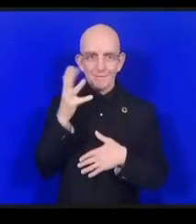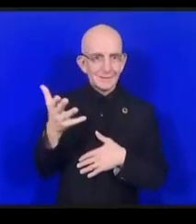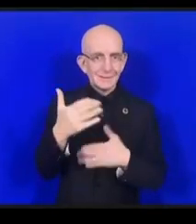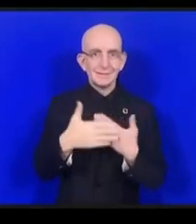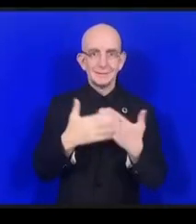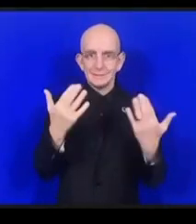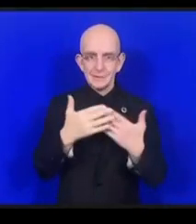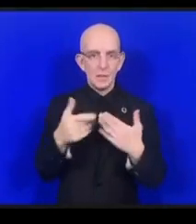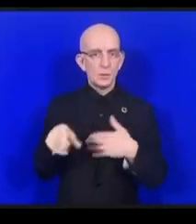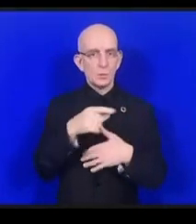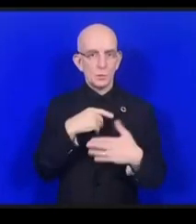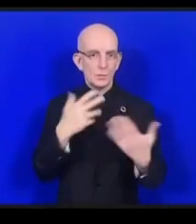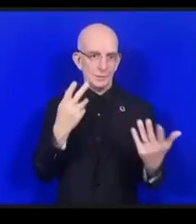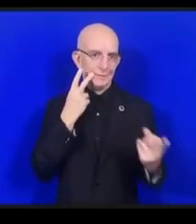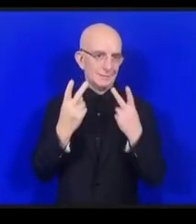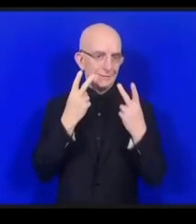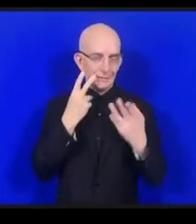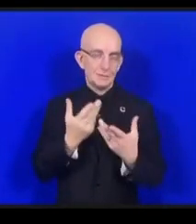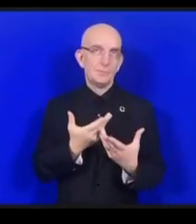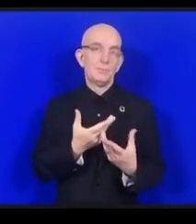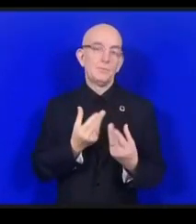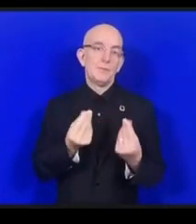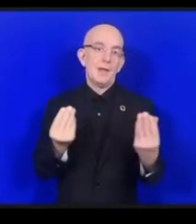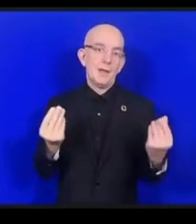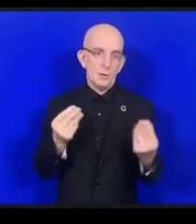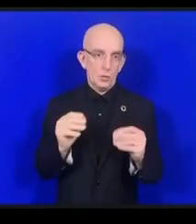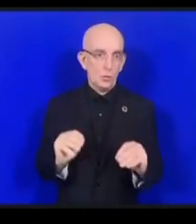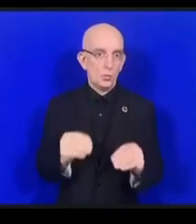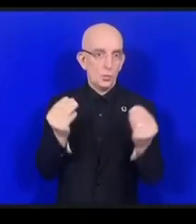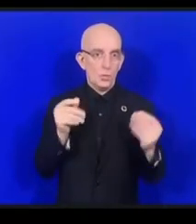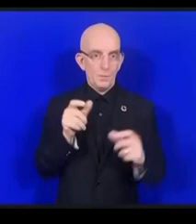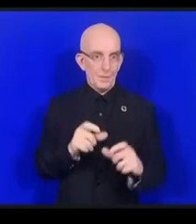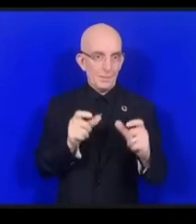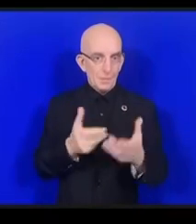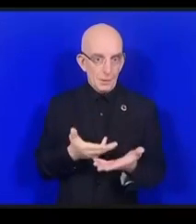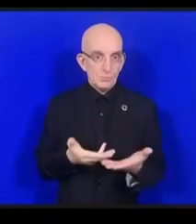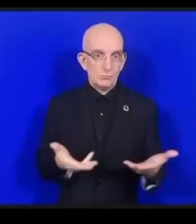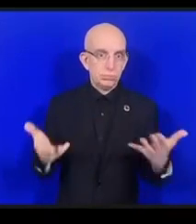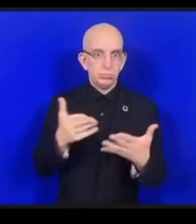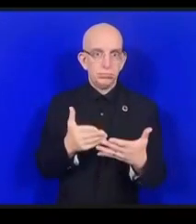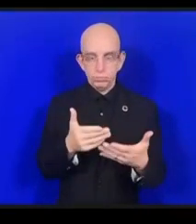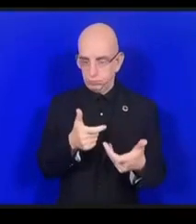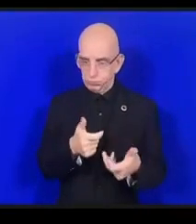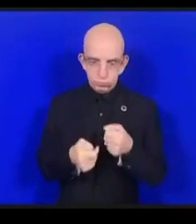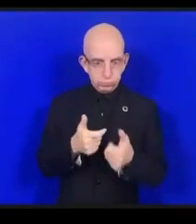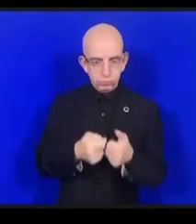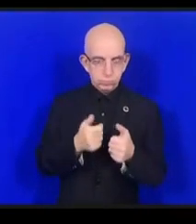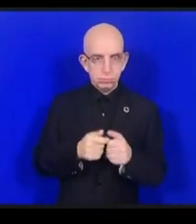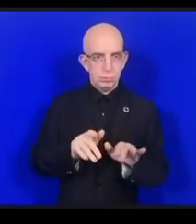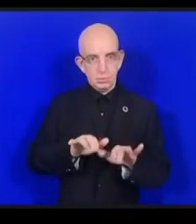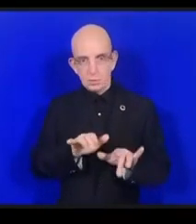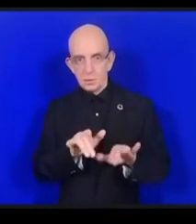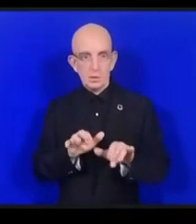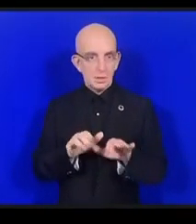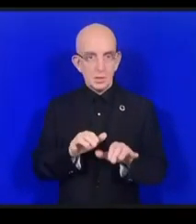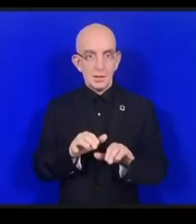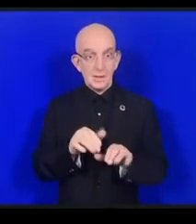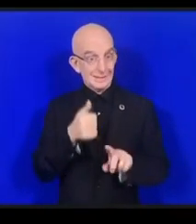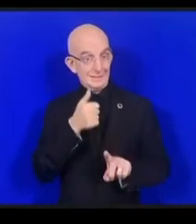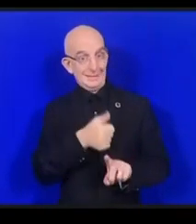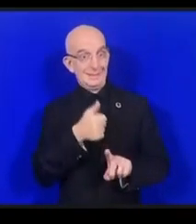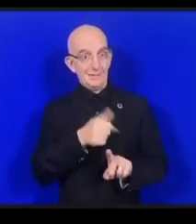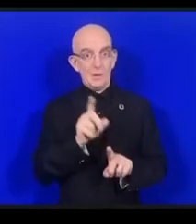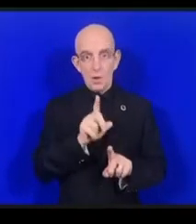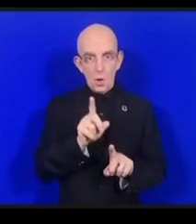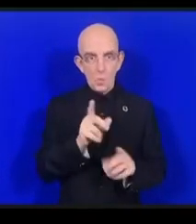il y a beaucoup de jeunes qui font beaucoup de choses en ligne pas uniquement pour eux